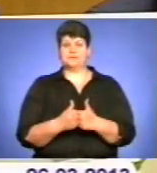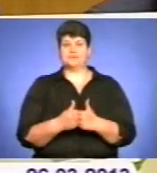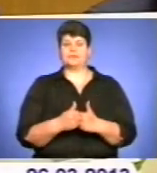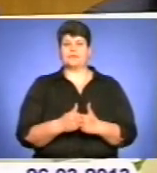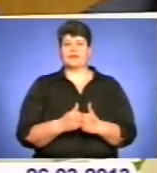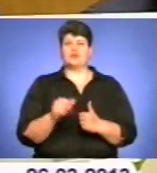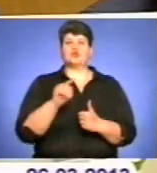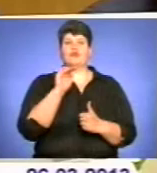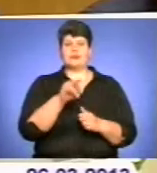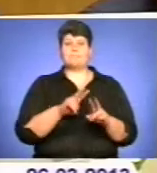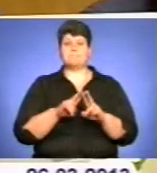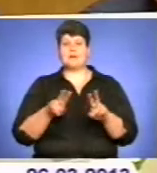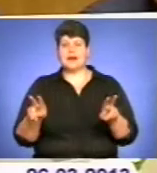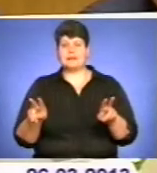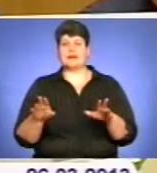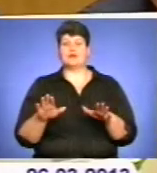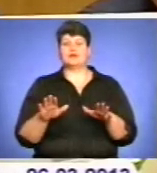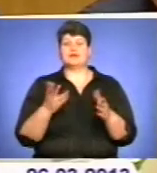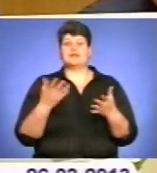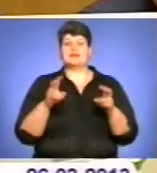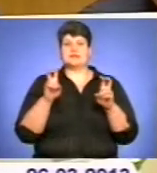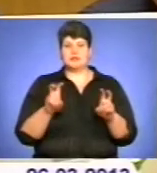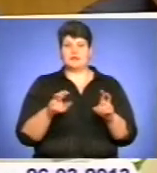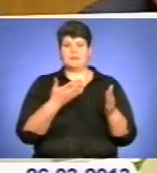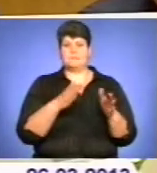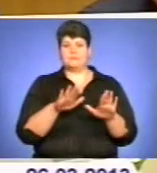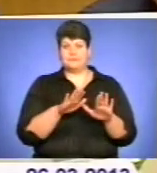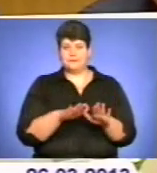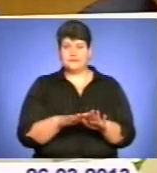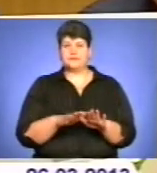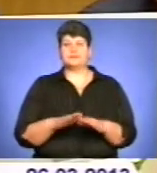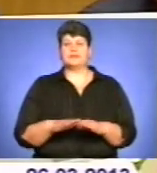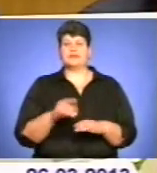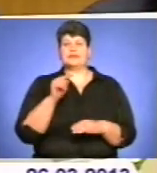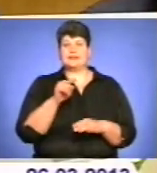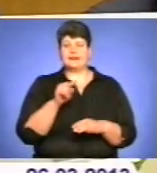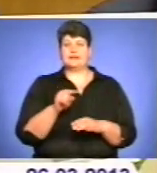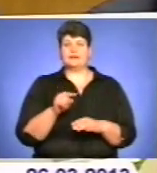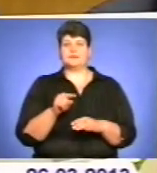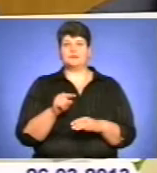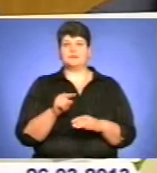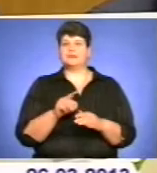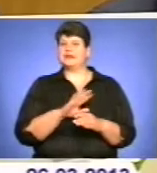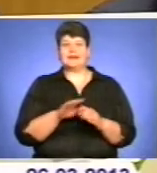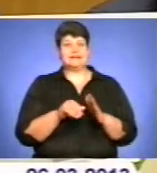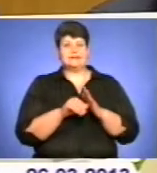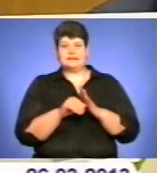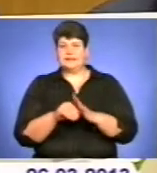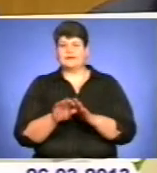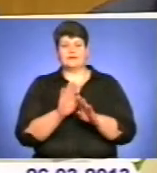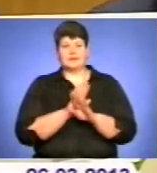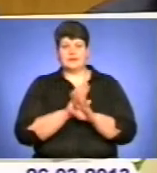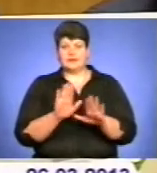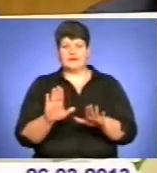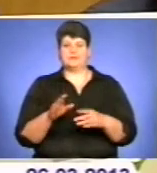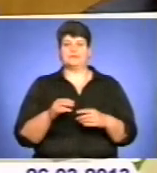щоб вони паралельно, де вони засідають деякі місця, на них ми не жмемо, не нажимаємо на них, на